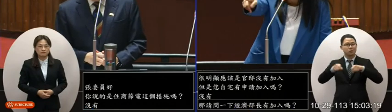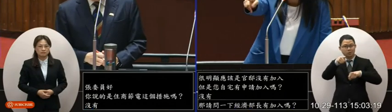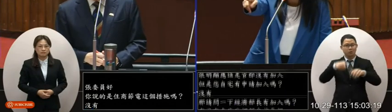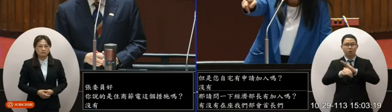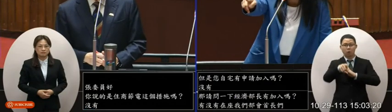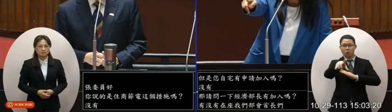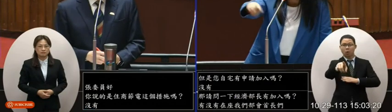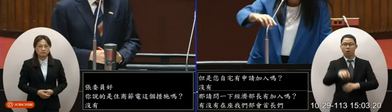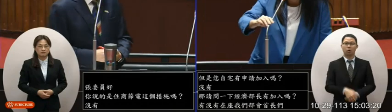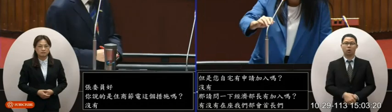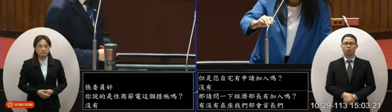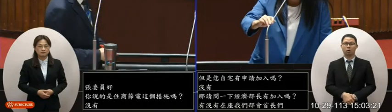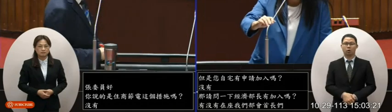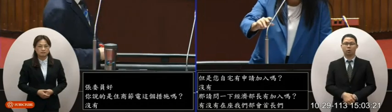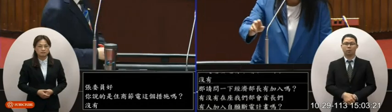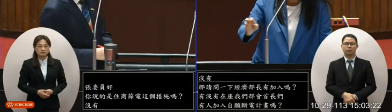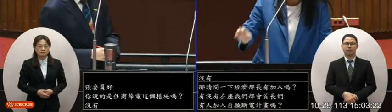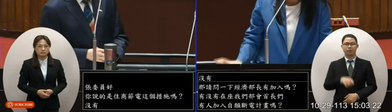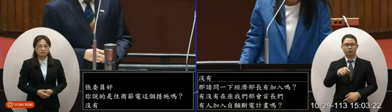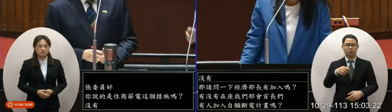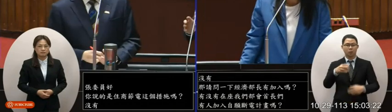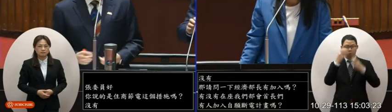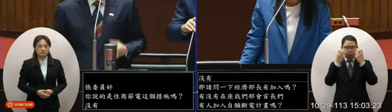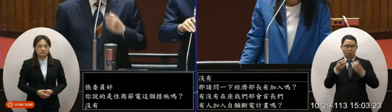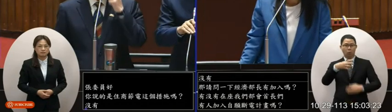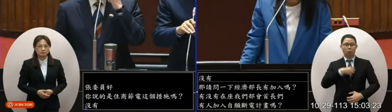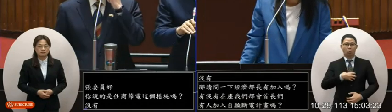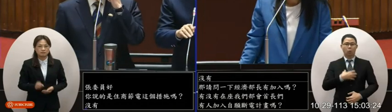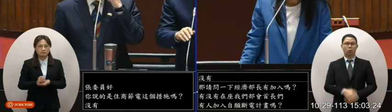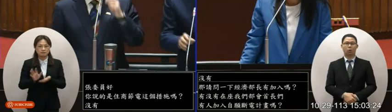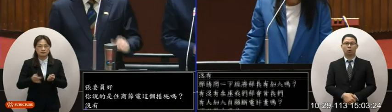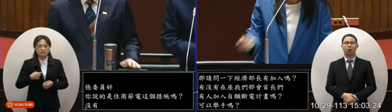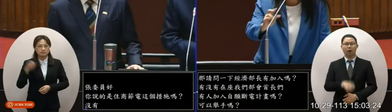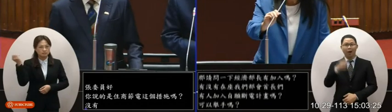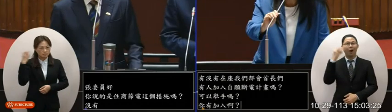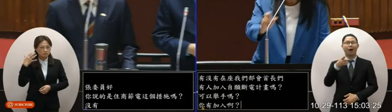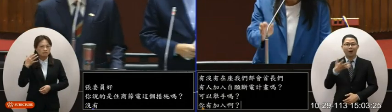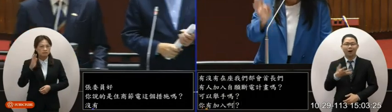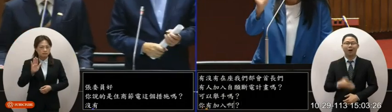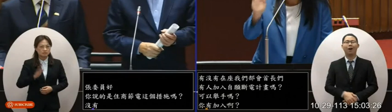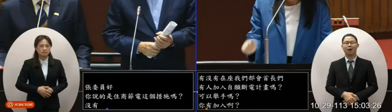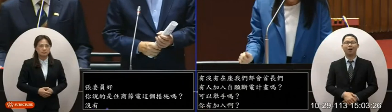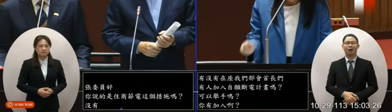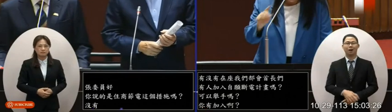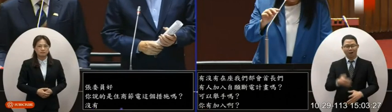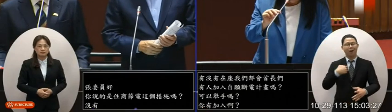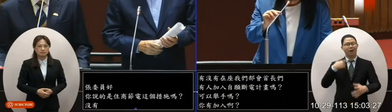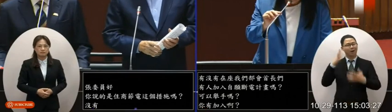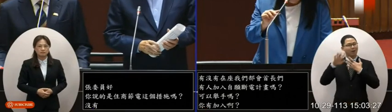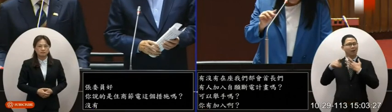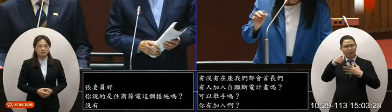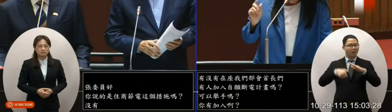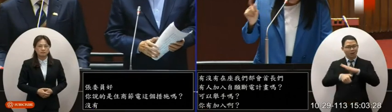你有加入啊Surprise me我聽過你聽過我真不意外沒有